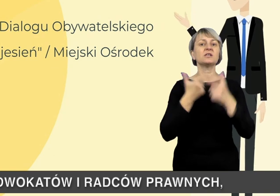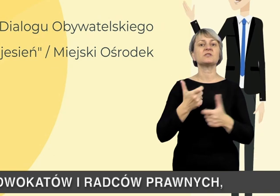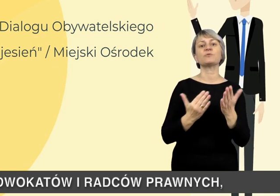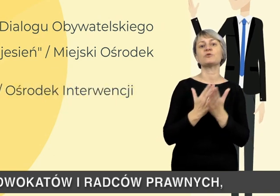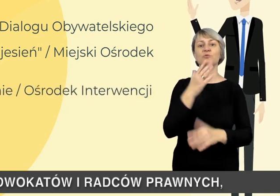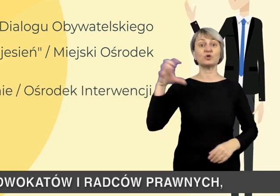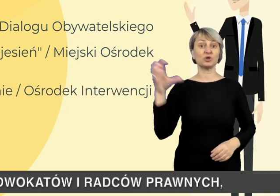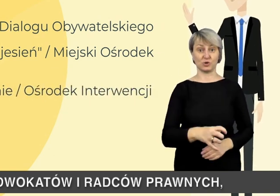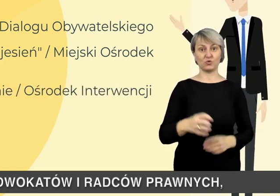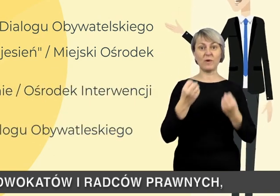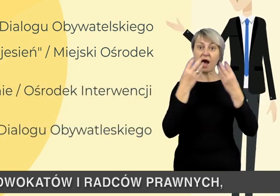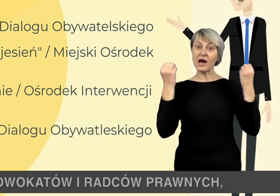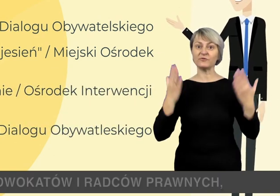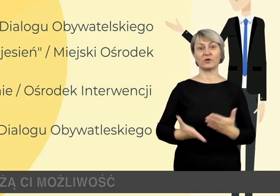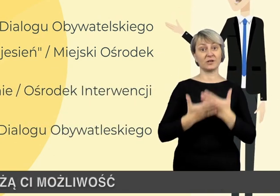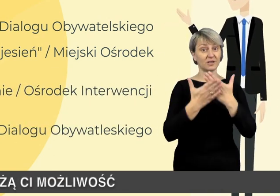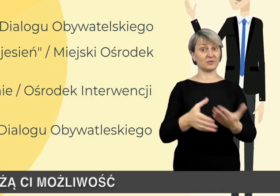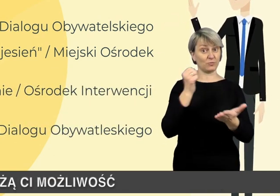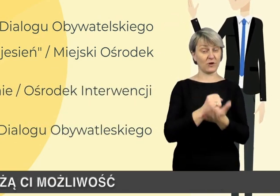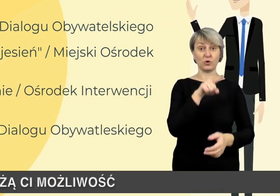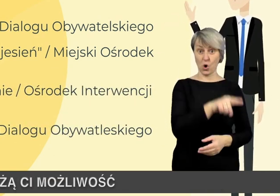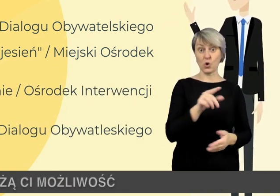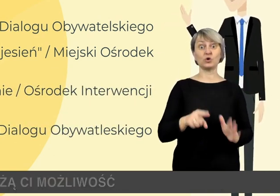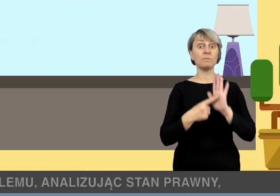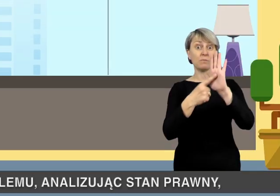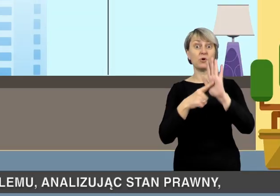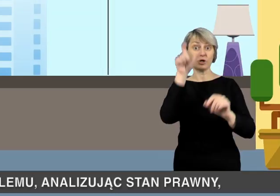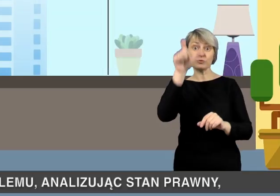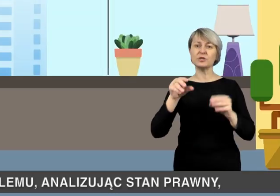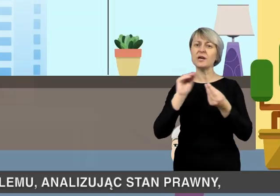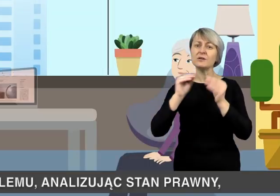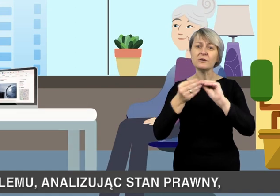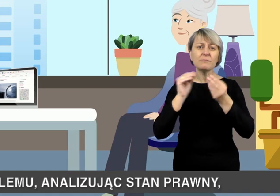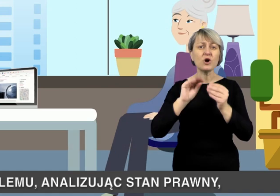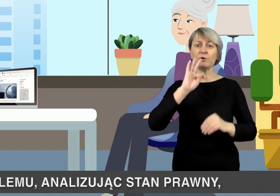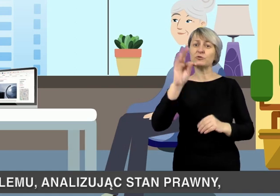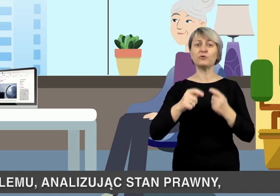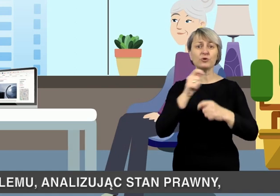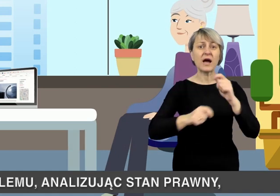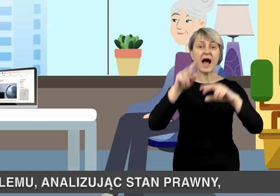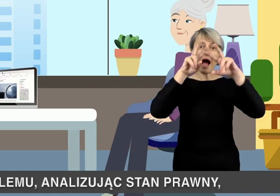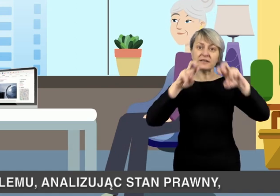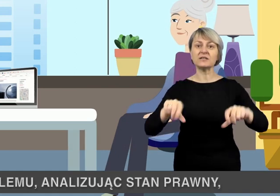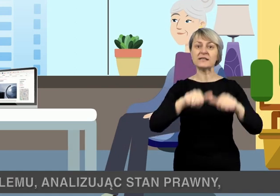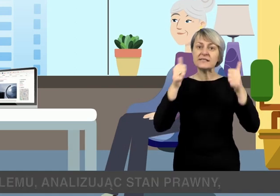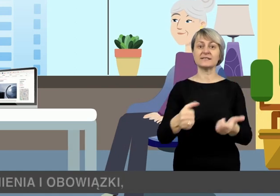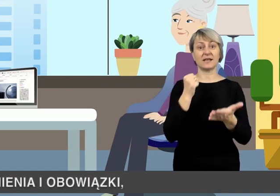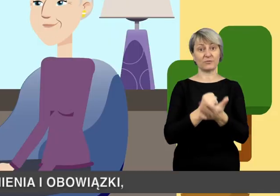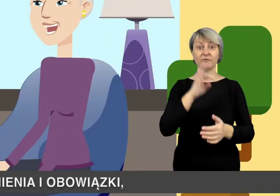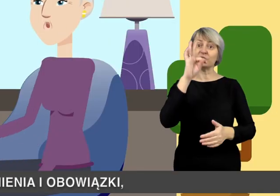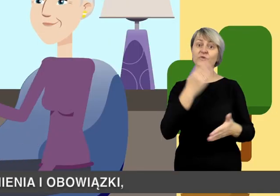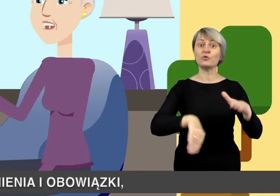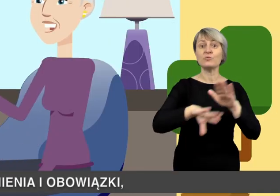udzielana przez adwokatów i radców prawnych, którzy wskażą Ci możliwość rozwiązania Twojego problemu, analizując stan prawny,